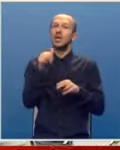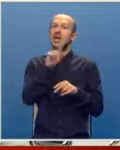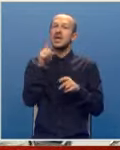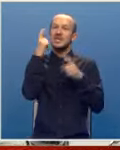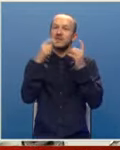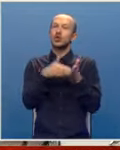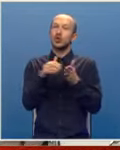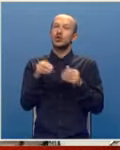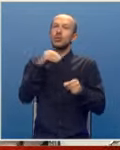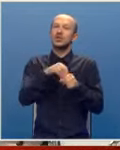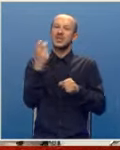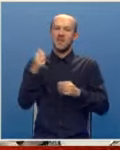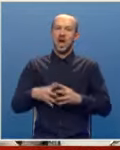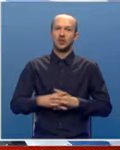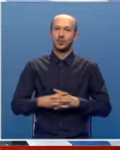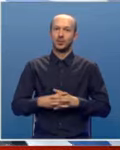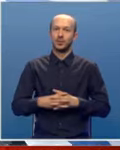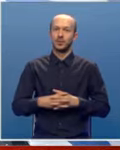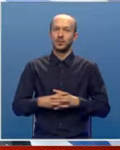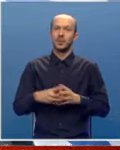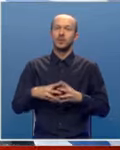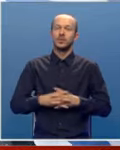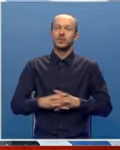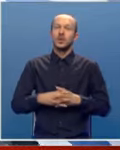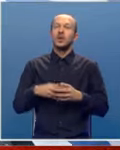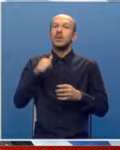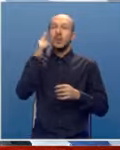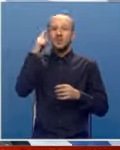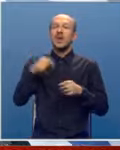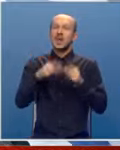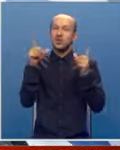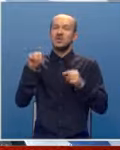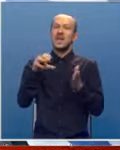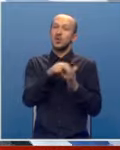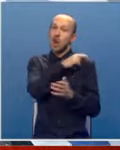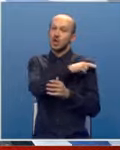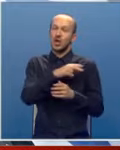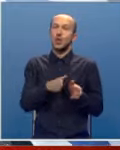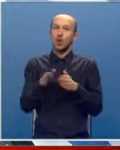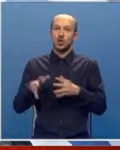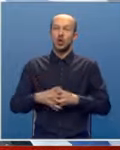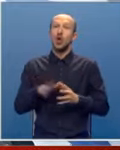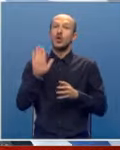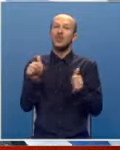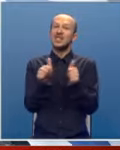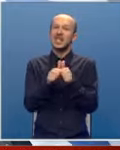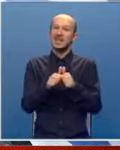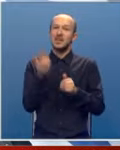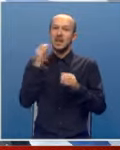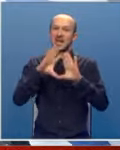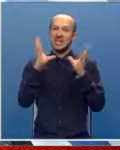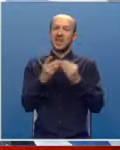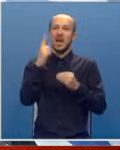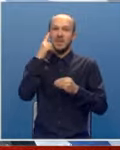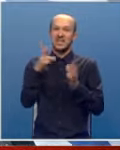nesavjesno trošenje budžetskih sredstava. Podsjeću i vas, i javnost, da je gradonačelnik, odnosno njegovi saradnici, prije svega